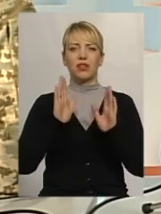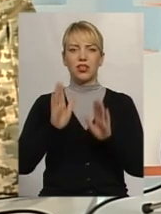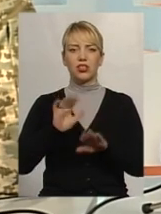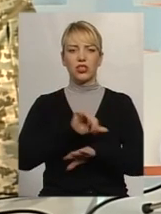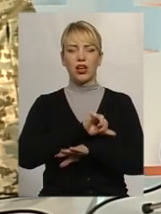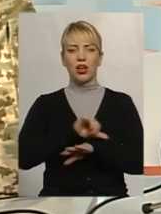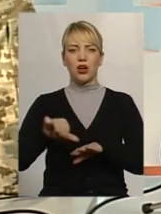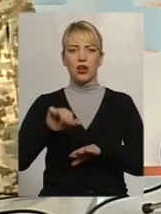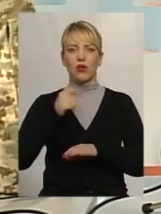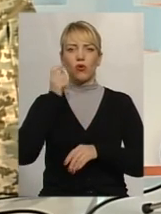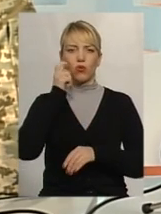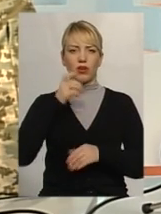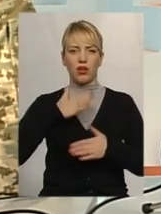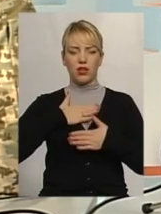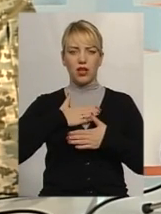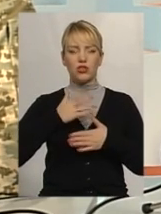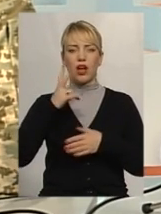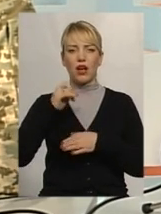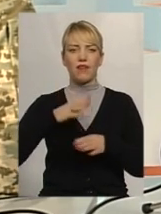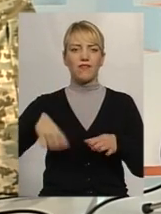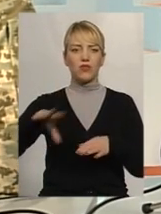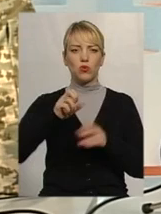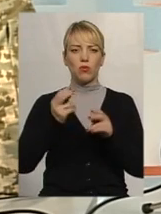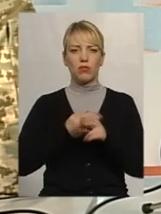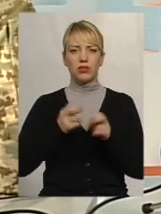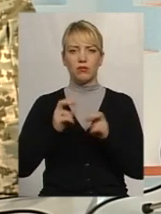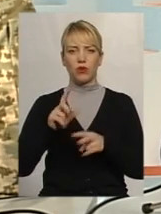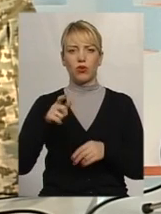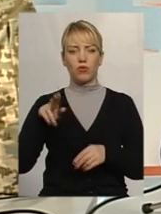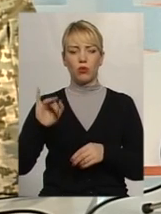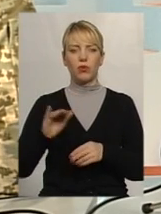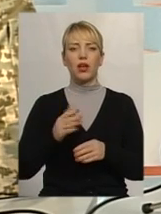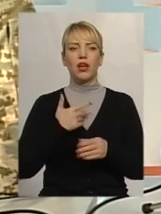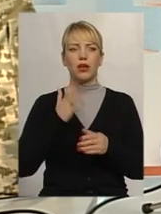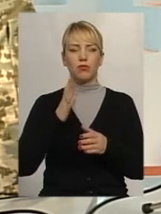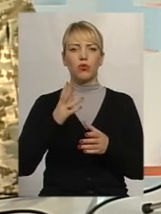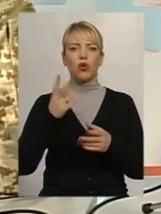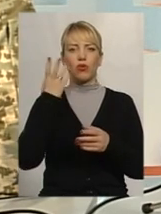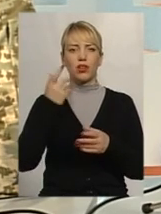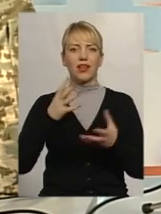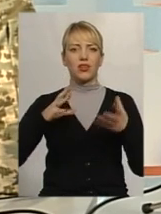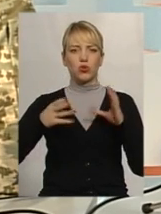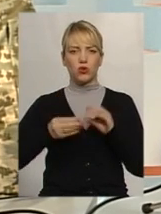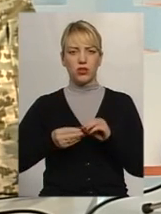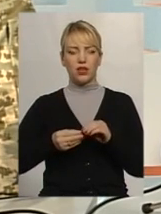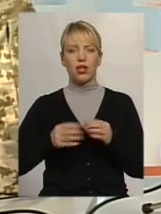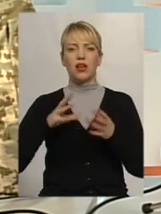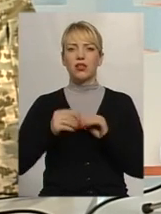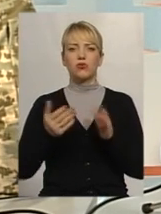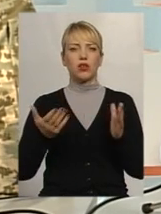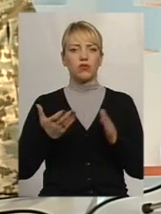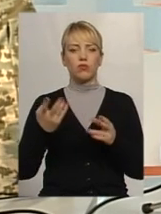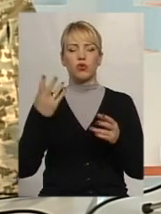ми будемо задоволені співпрацею з НАТО лише тоді, коли буде конкретний результат. Результат полягає в тому, що ми відновимо